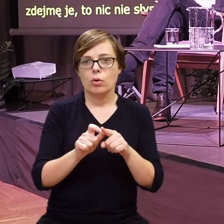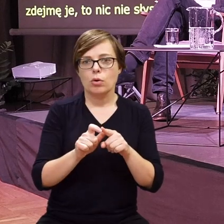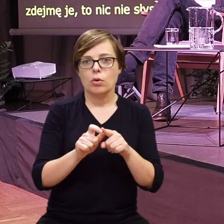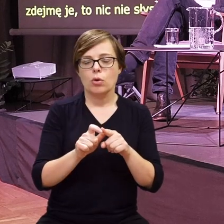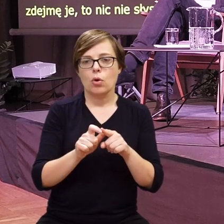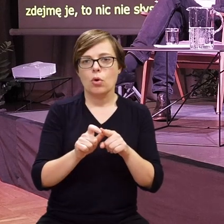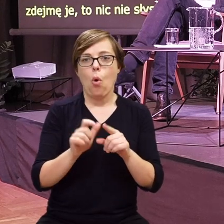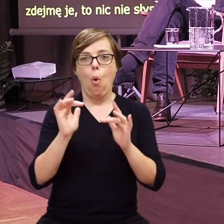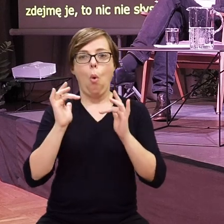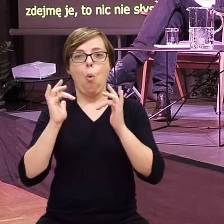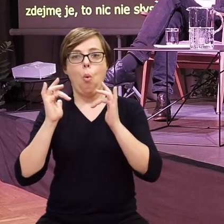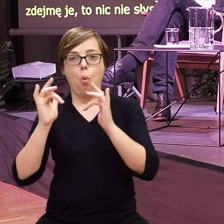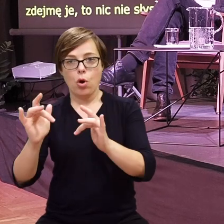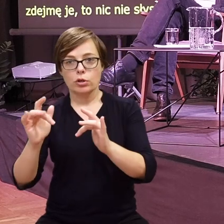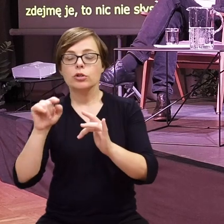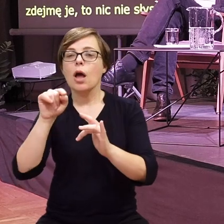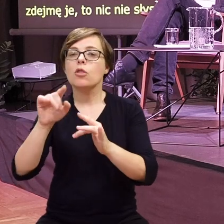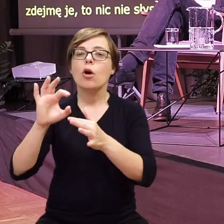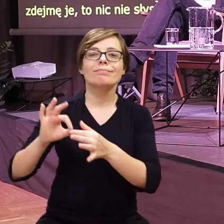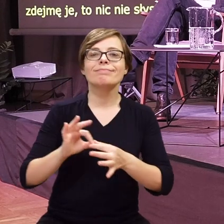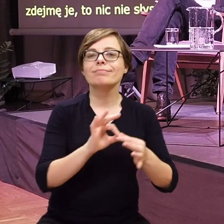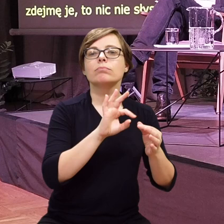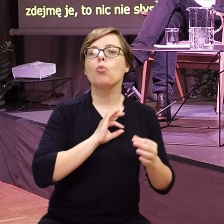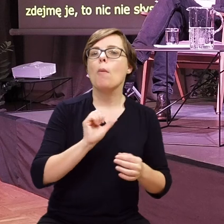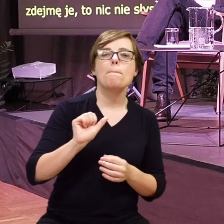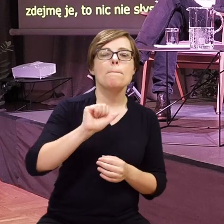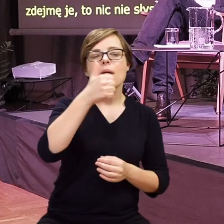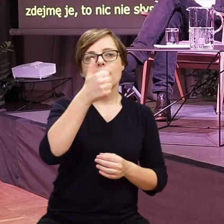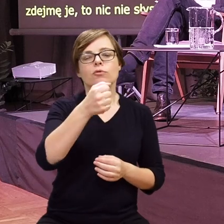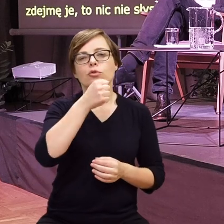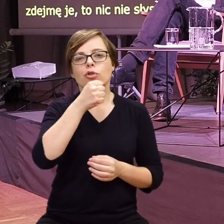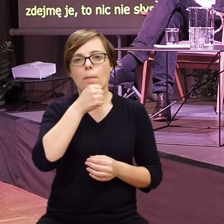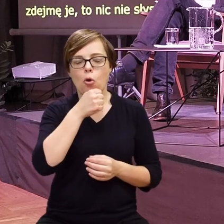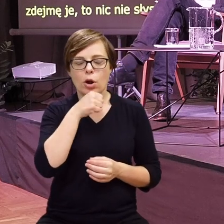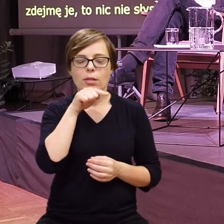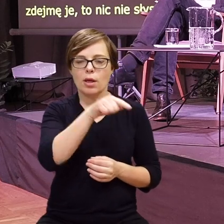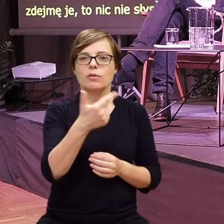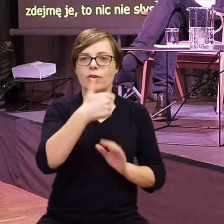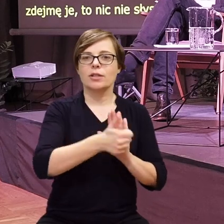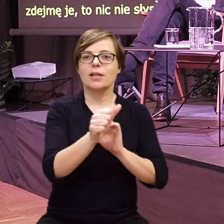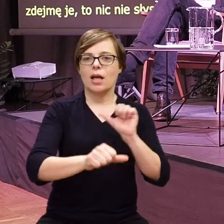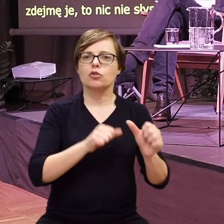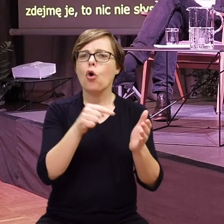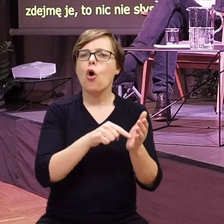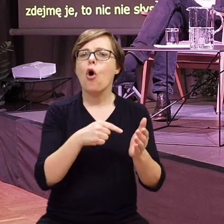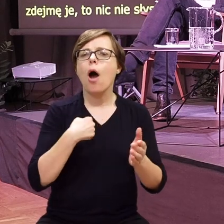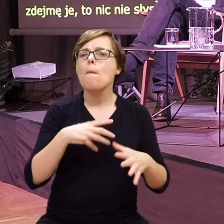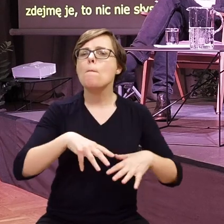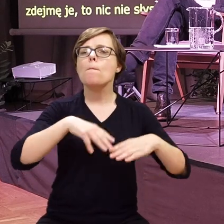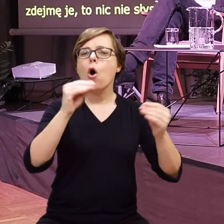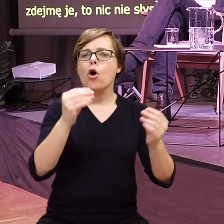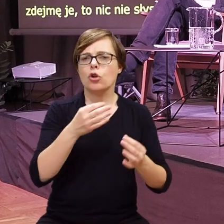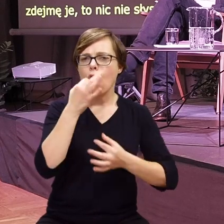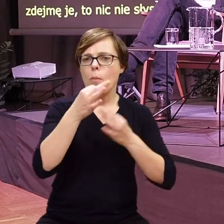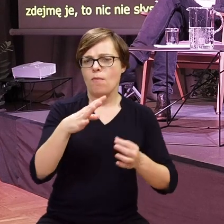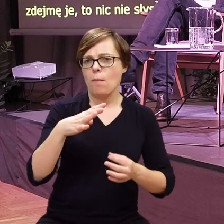równolegle, ponieważ ono nawiązuje do mojego pierwszego reportażu z 2016 roku, właśnie o tego reportażu, o którym wspominałam na początku